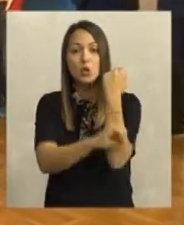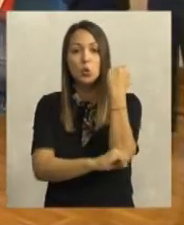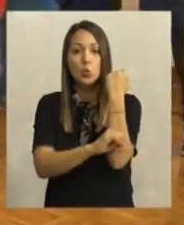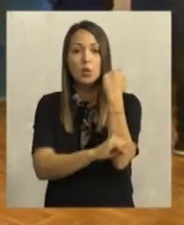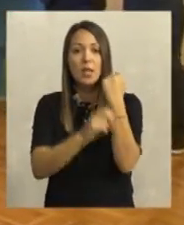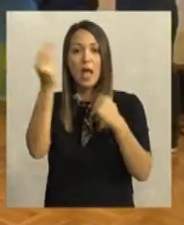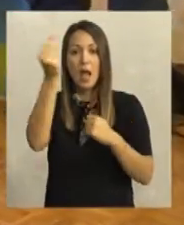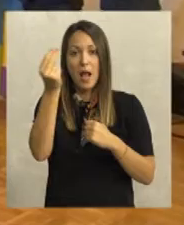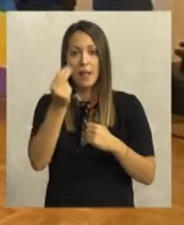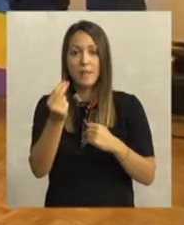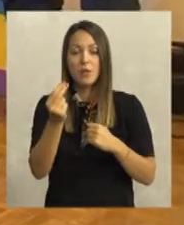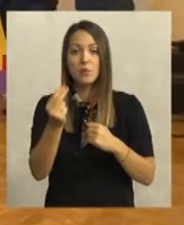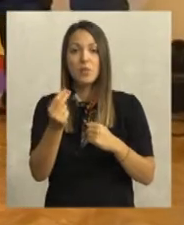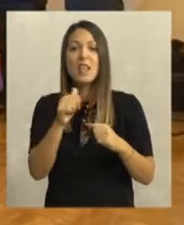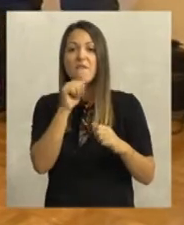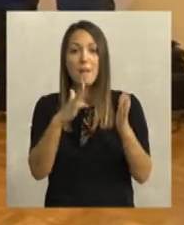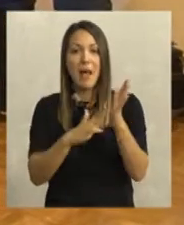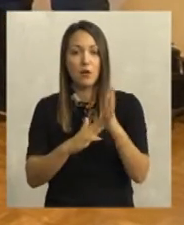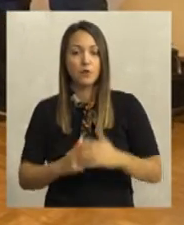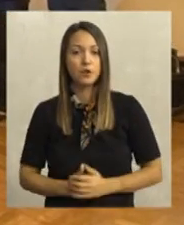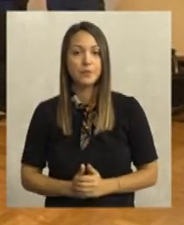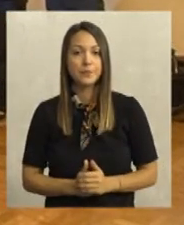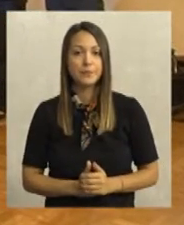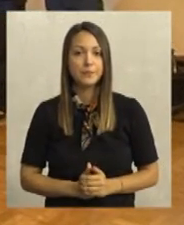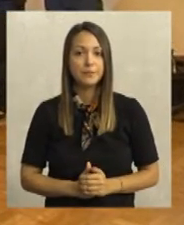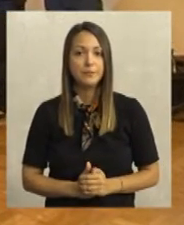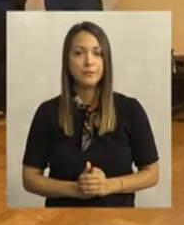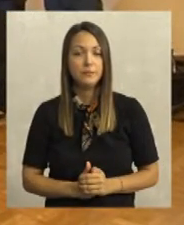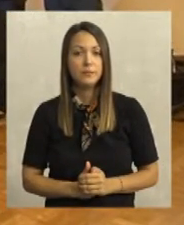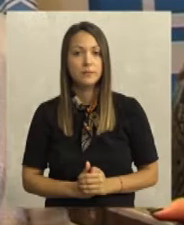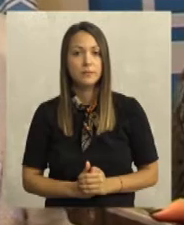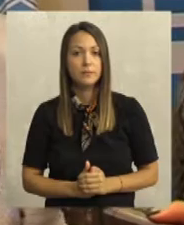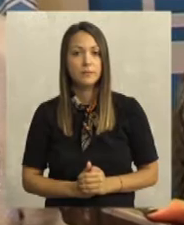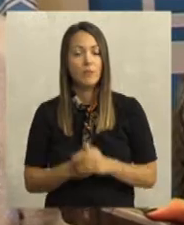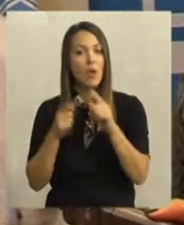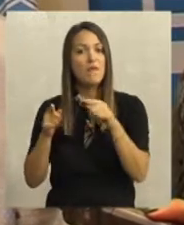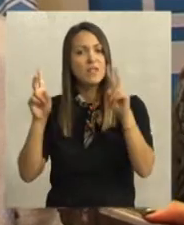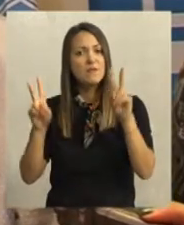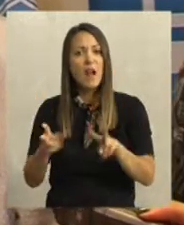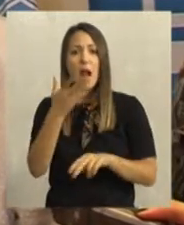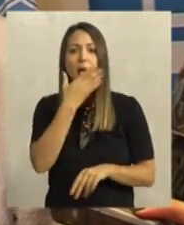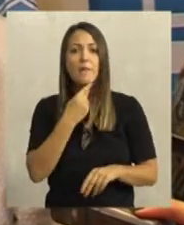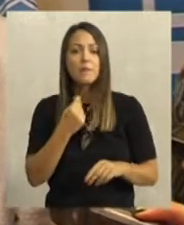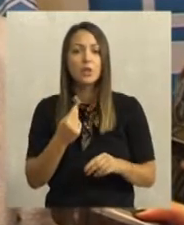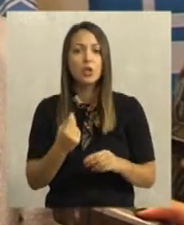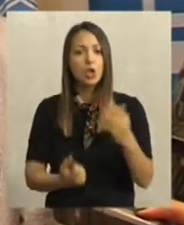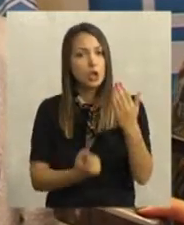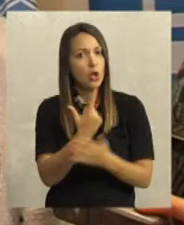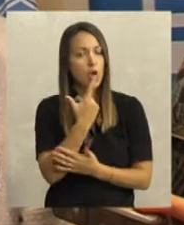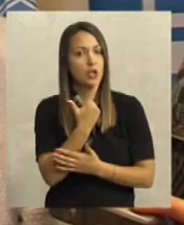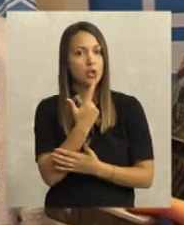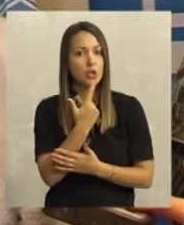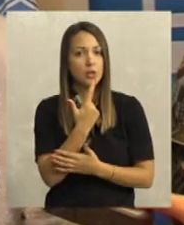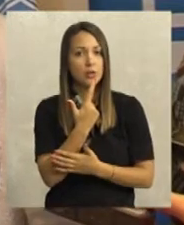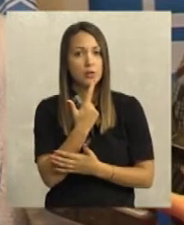student Akademije umetnosti u Novom Sadu, Ivan Marković. Ovo je zaista jedan prelep, izuzetan